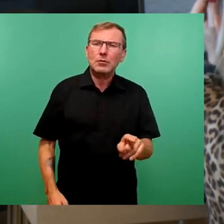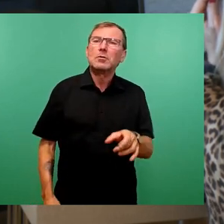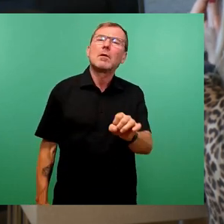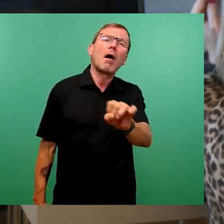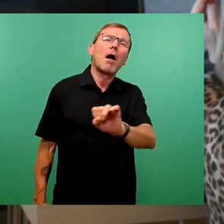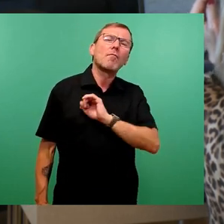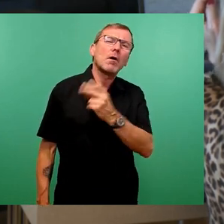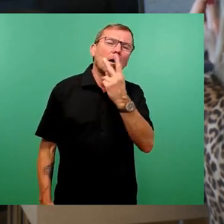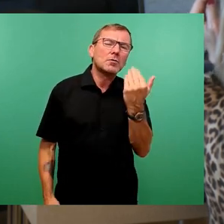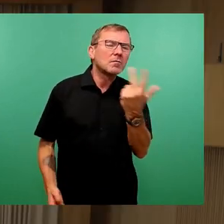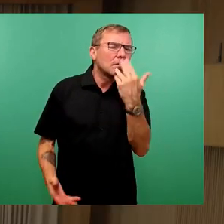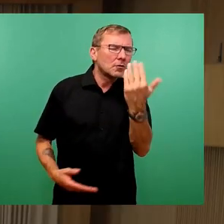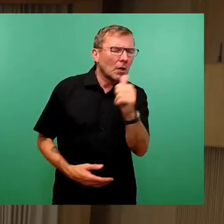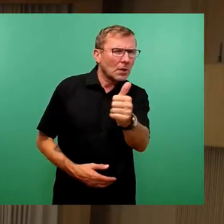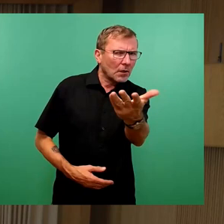diesem Antrag einschätzen.